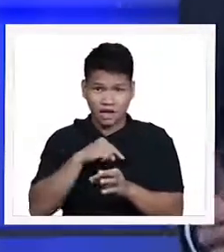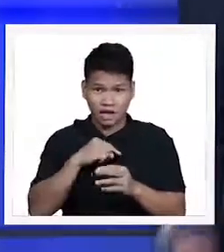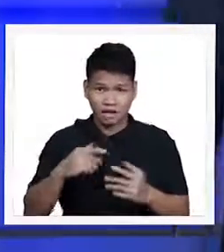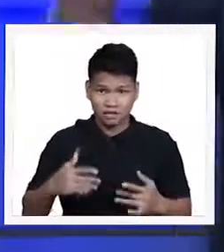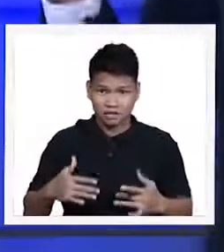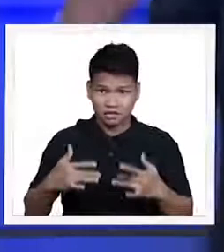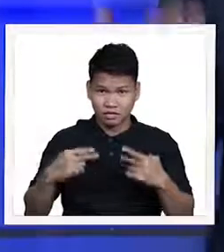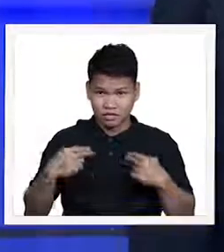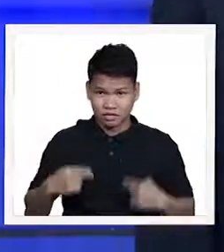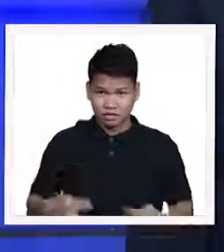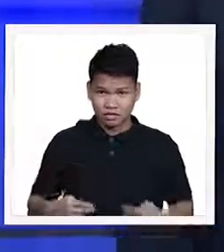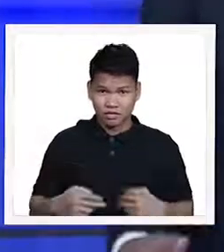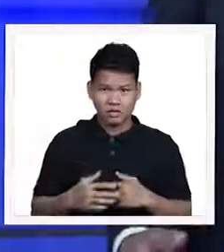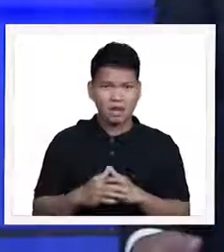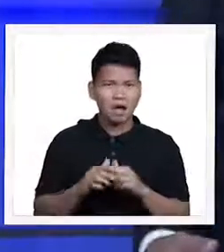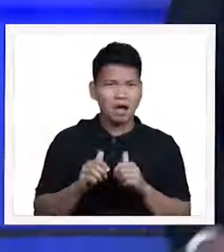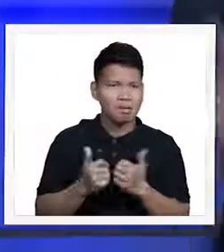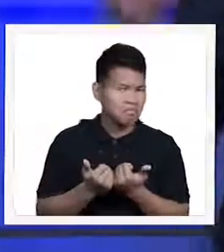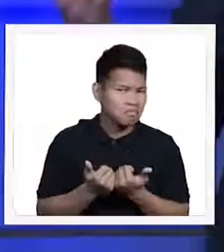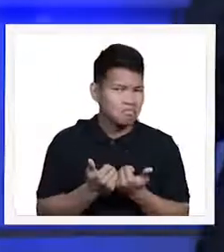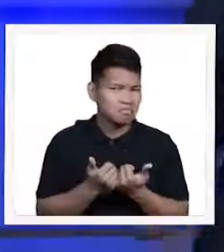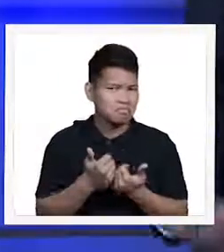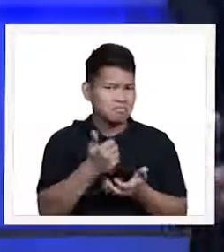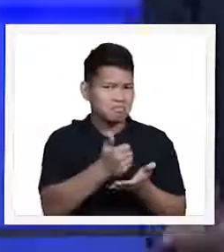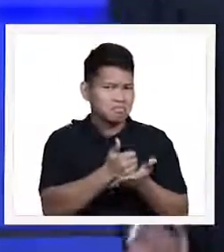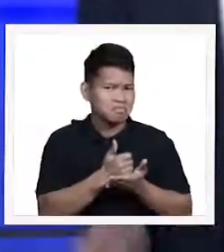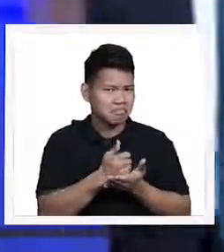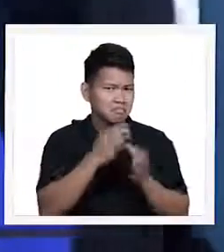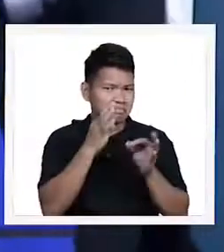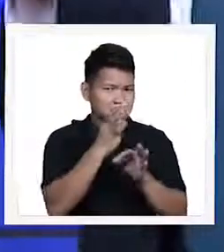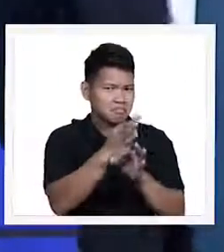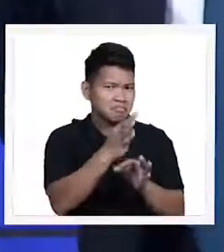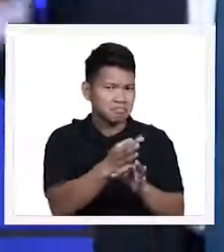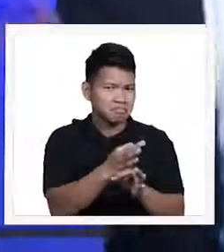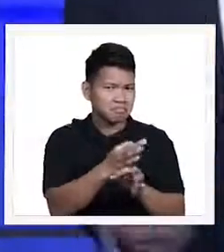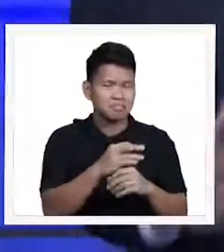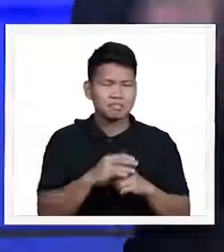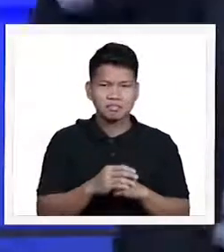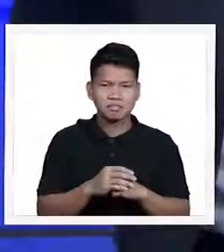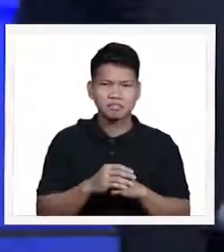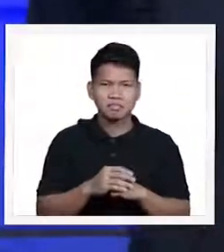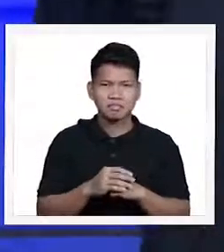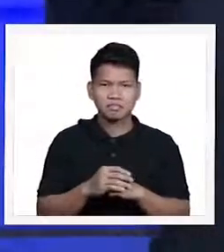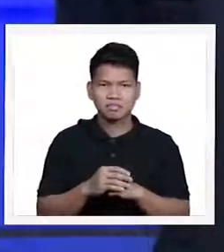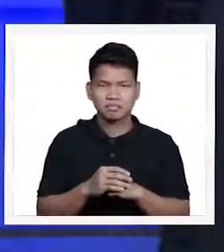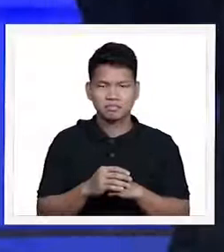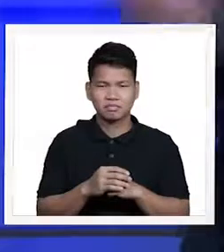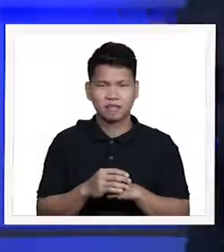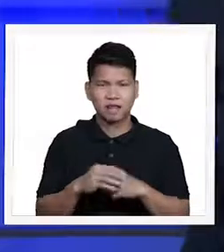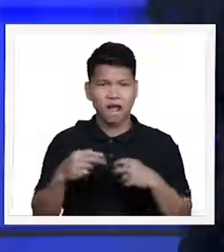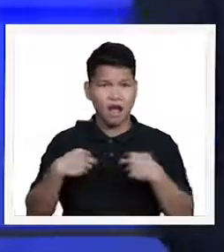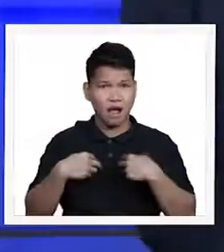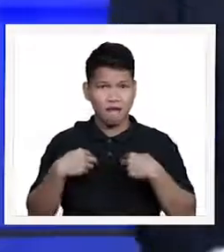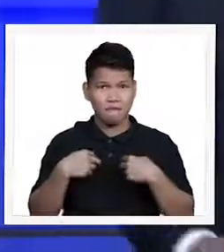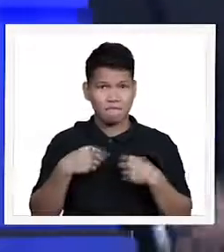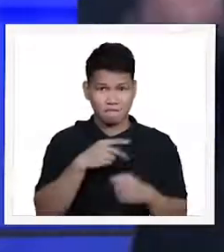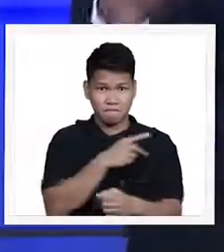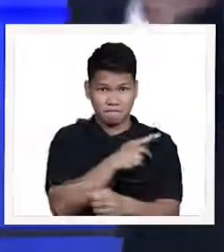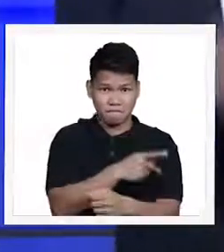buhay, sa ating kalusugan? Kung titignan po natin, there is the power of healing